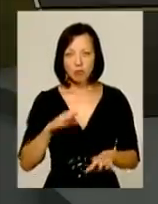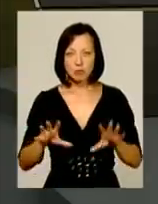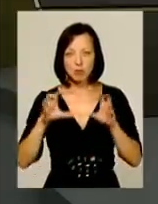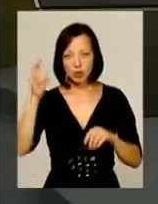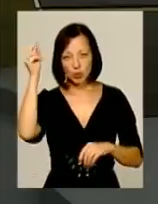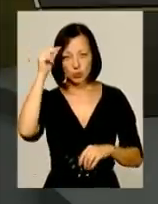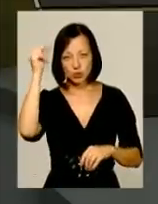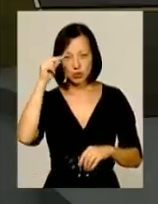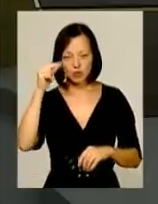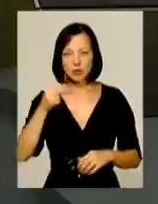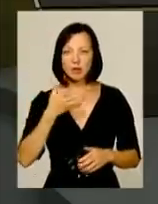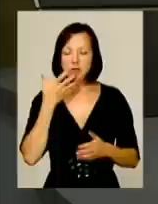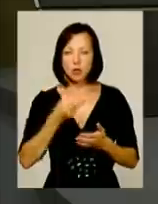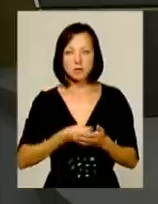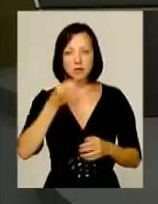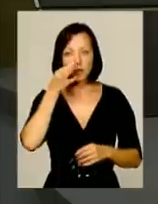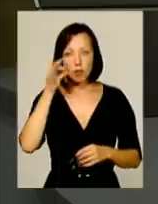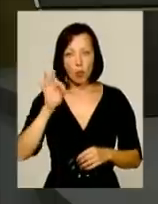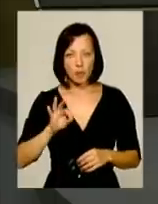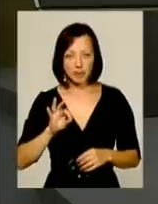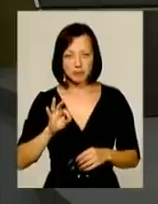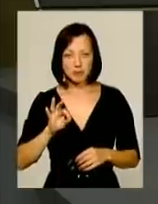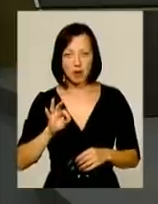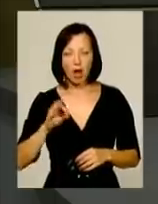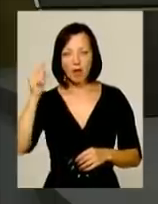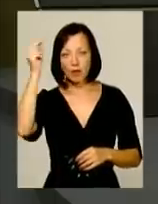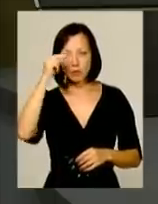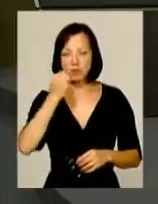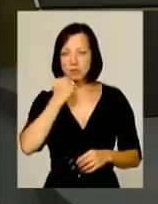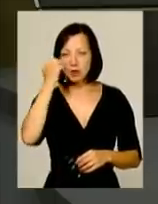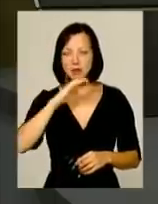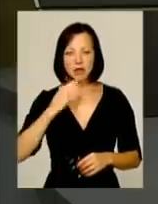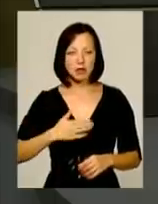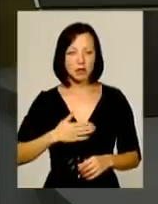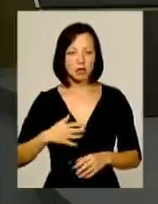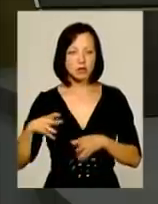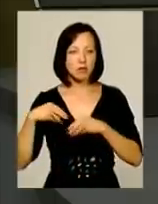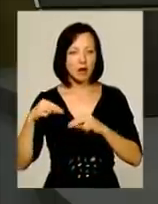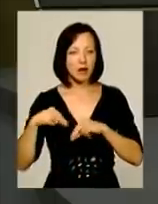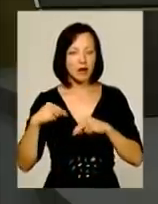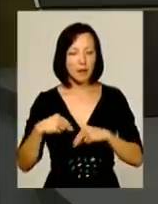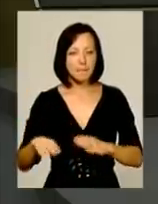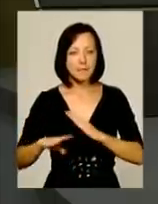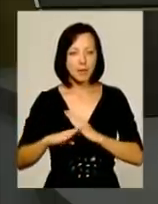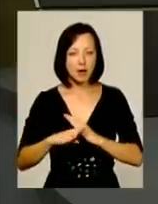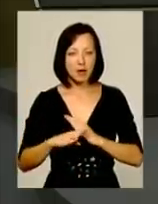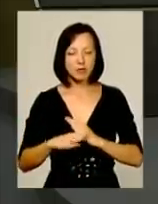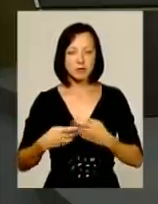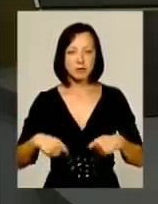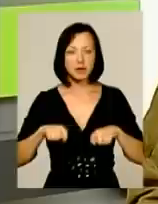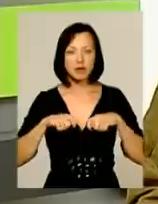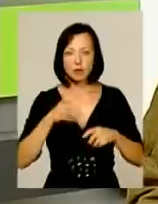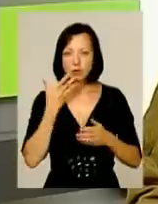Научилися на собственному опыту. Научилися благодаря нашим колегам, які нам допомагають і передають нам